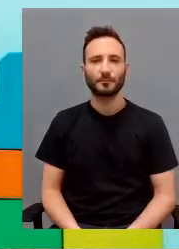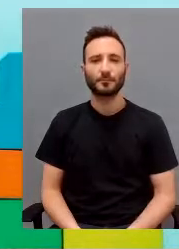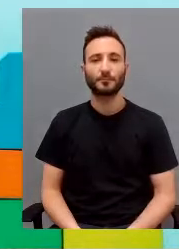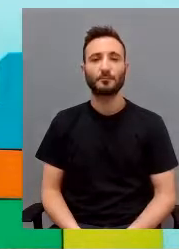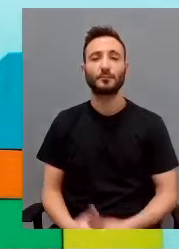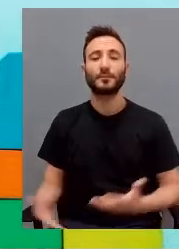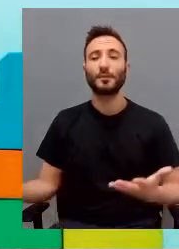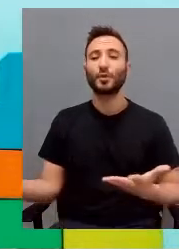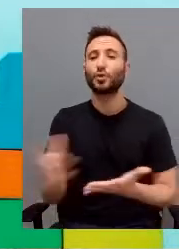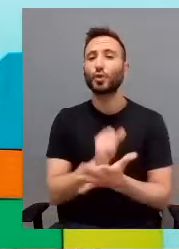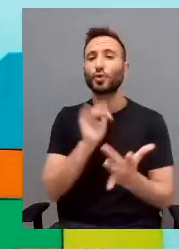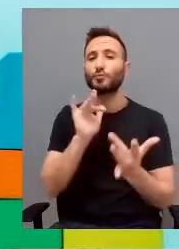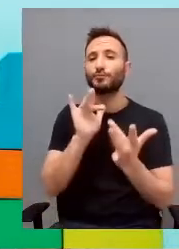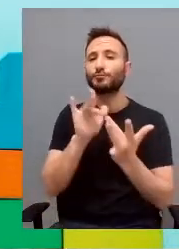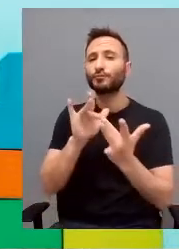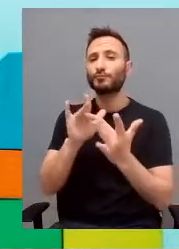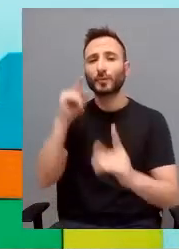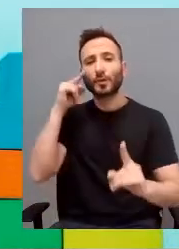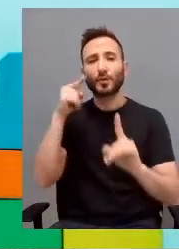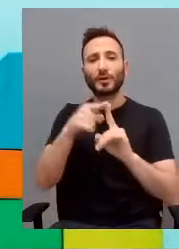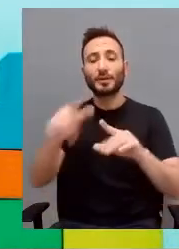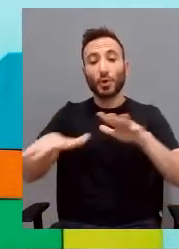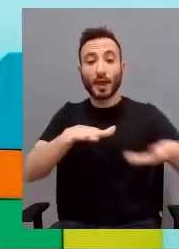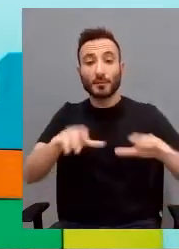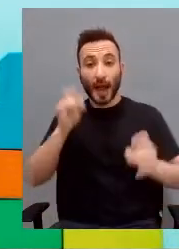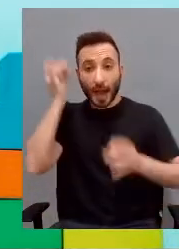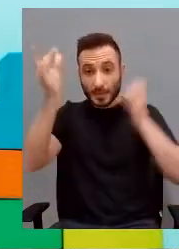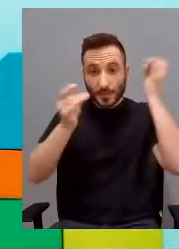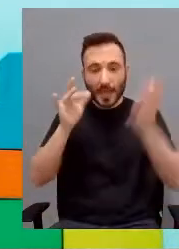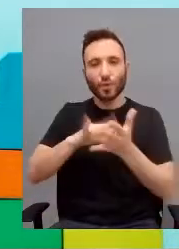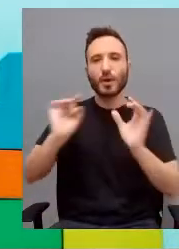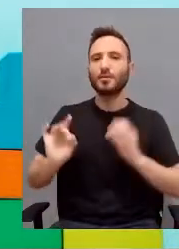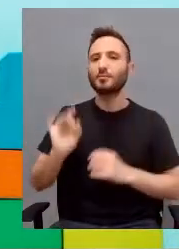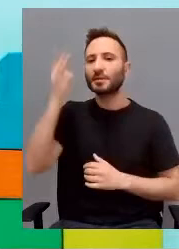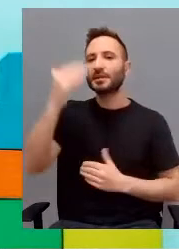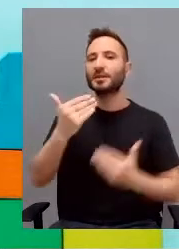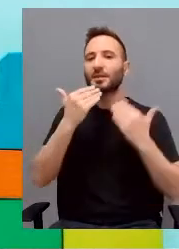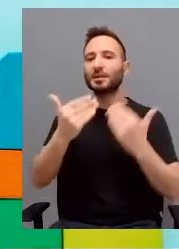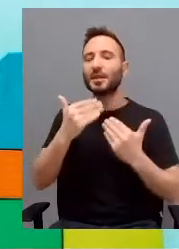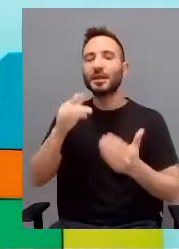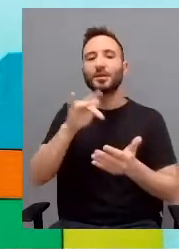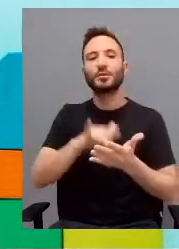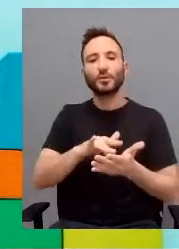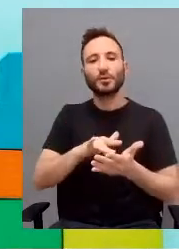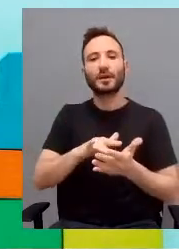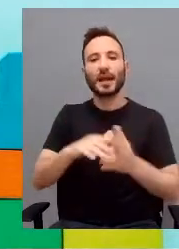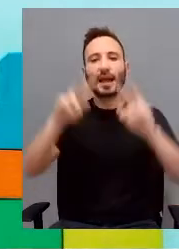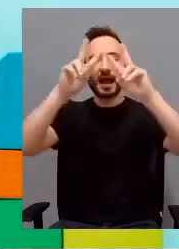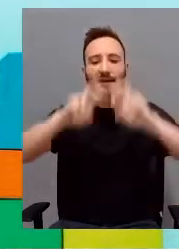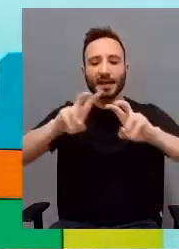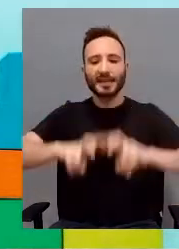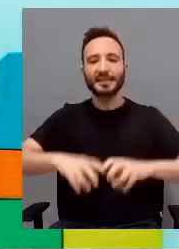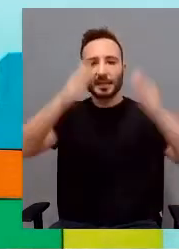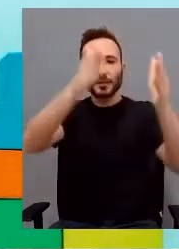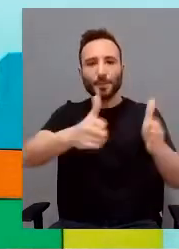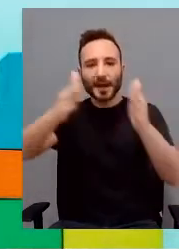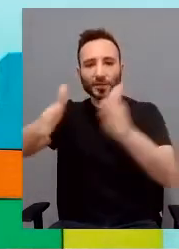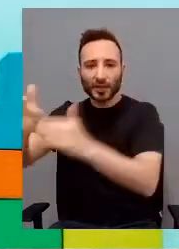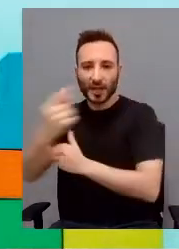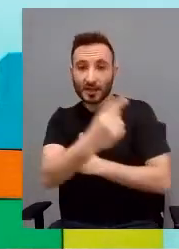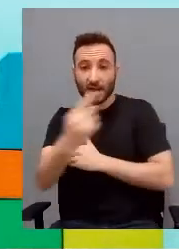intervenzione e la planificazione delle attività si realizzano tenendo in considerazione l'analisi funzional che causa